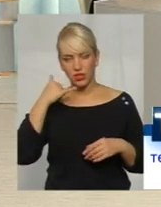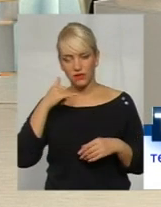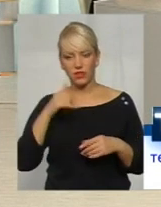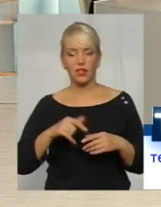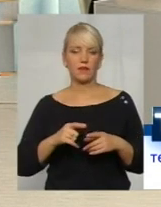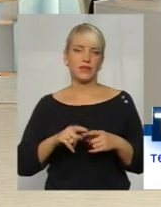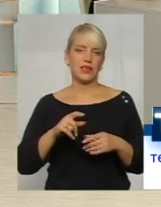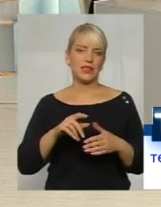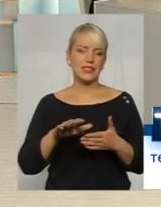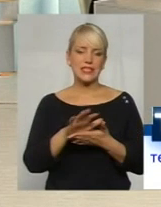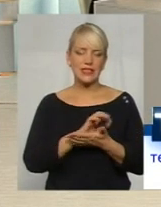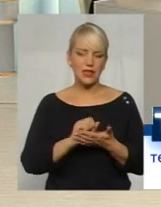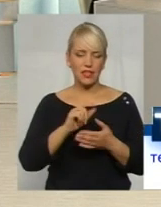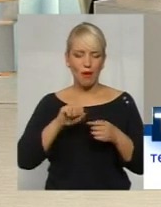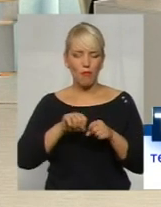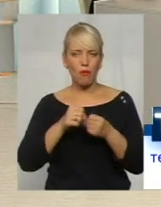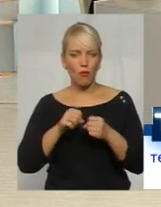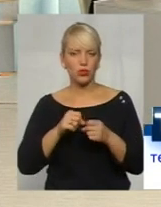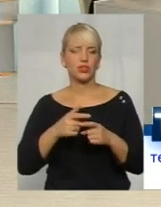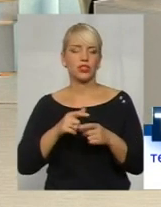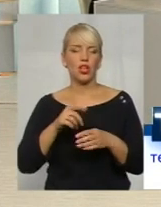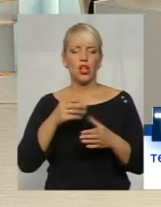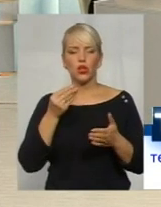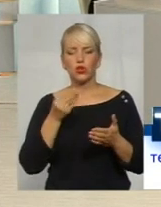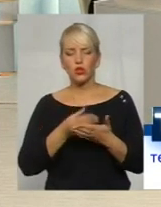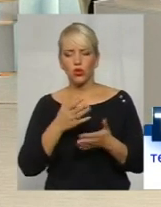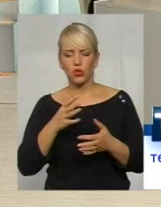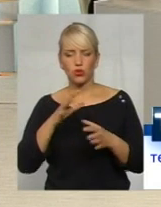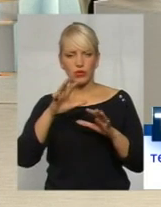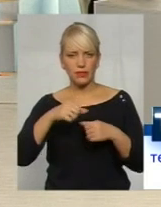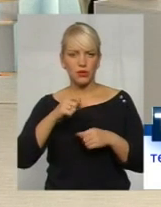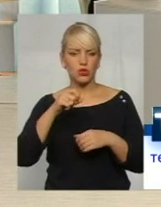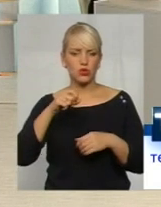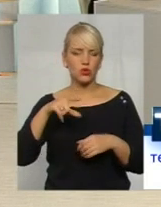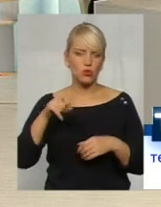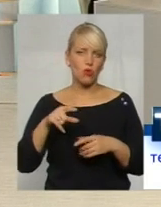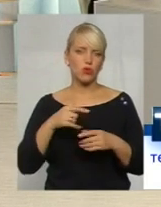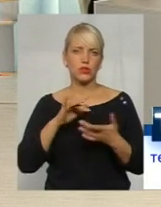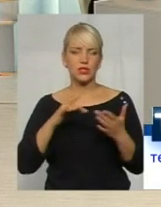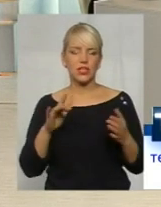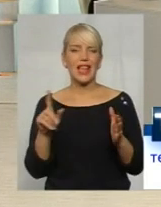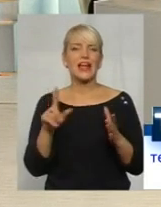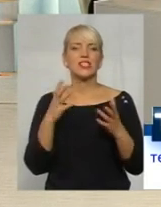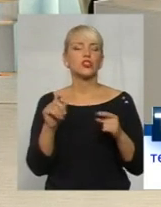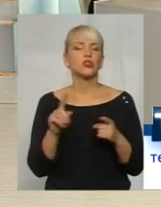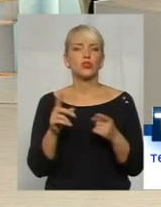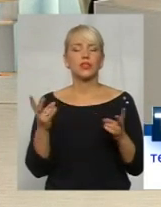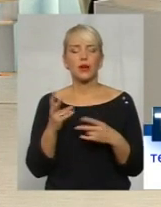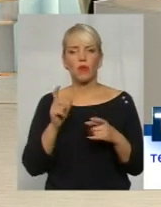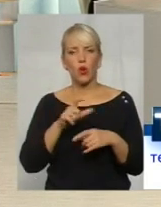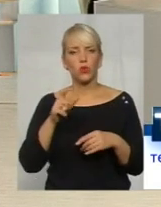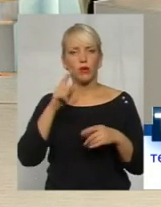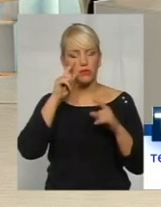порчі, дорогого срібла і золота, які ще тренди, зараз є у шахраїв? На що ще потрібно людям